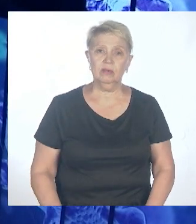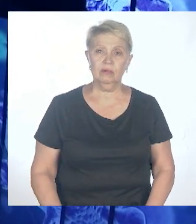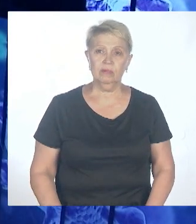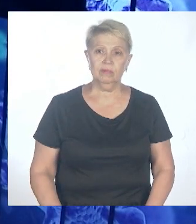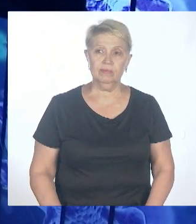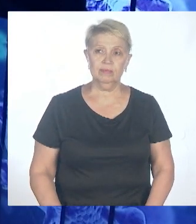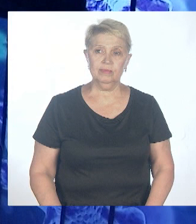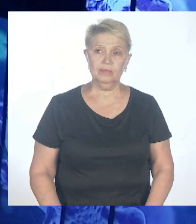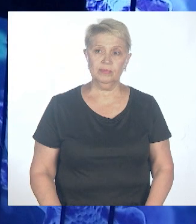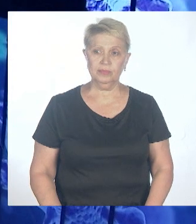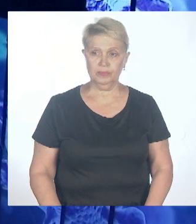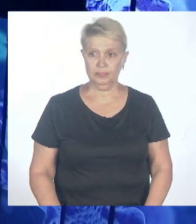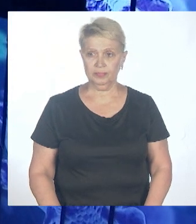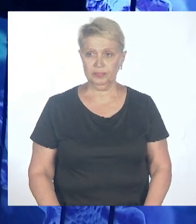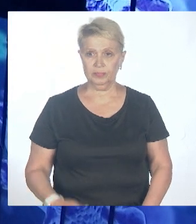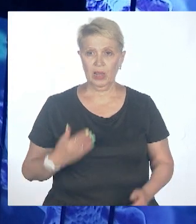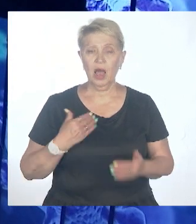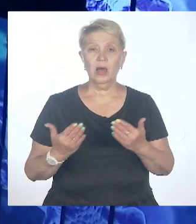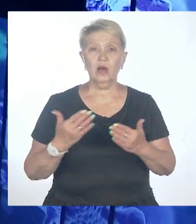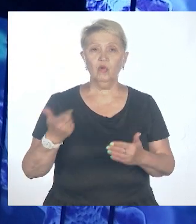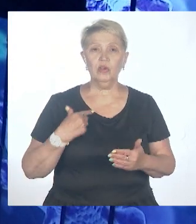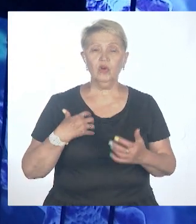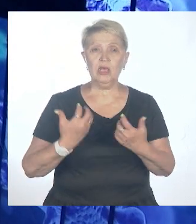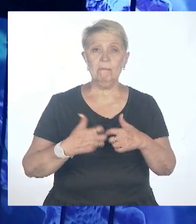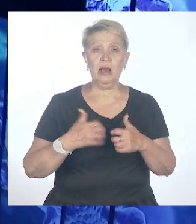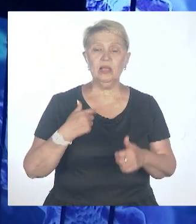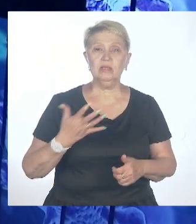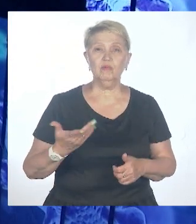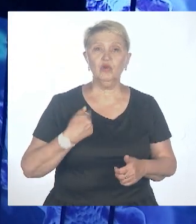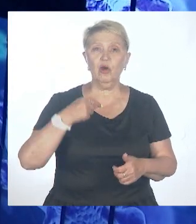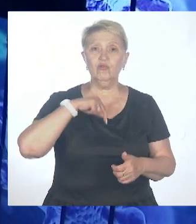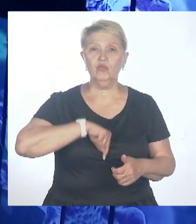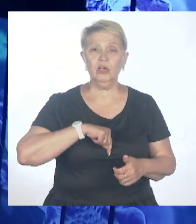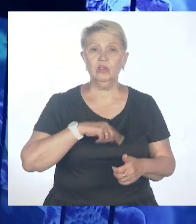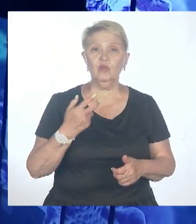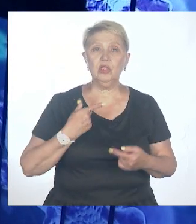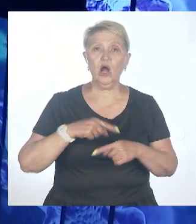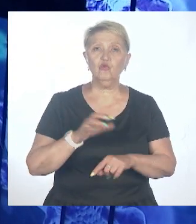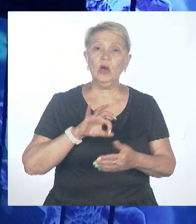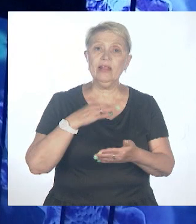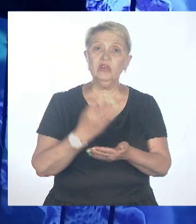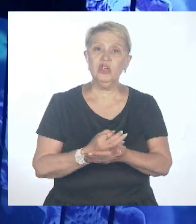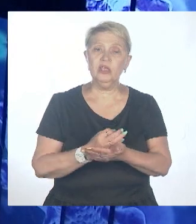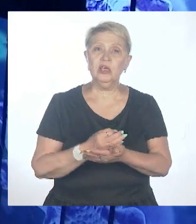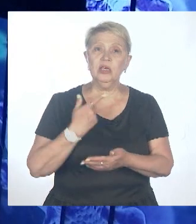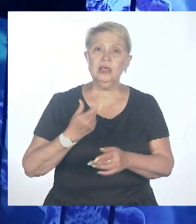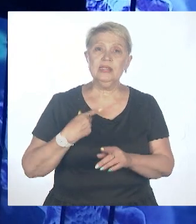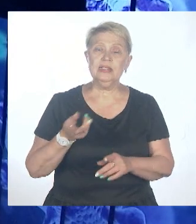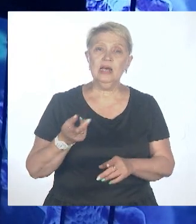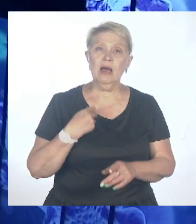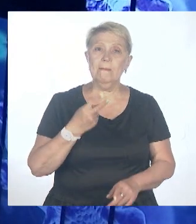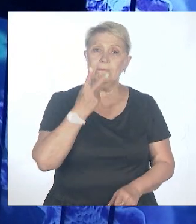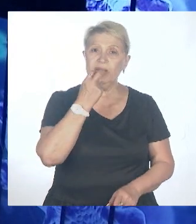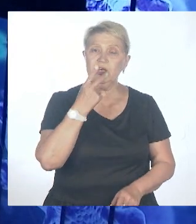правильно и по-научному, на какой-то механизм внутри, который, вирусы, который отвечает ровно за мутацию. Можно ли купировать сами мутации?